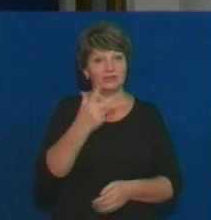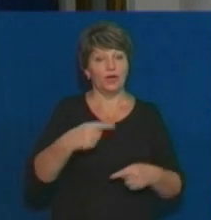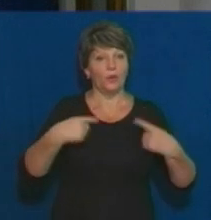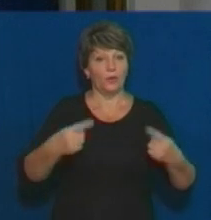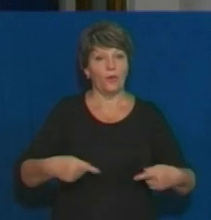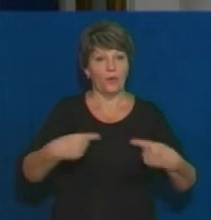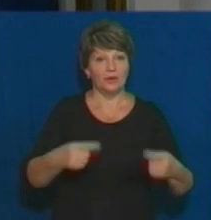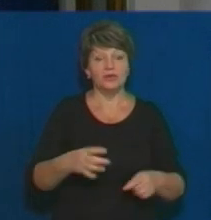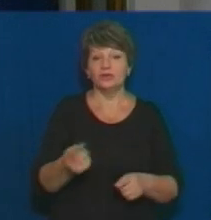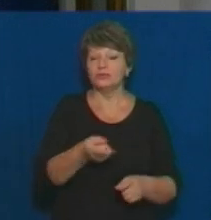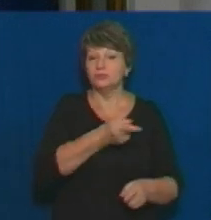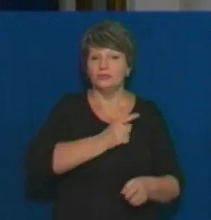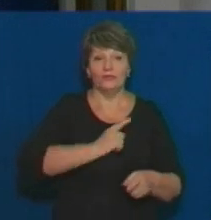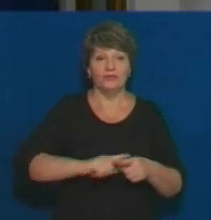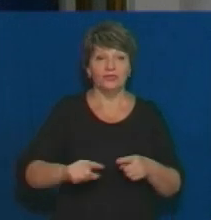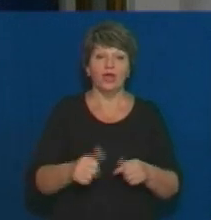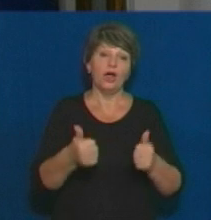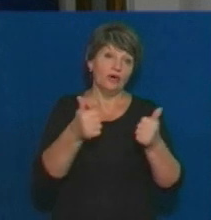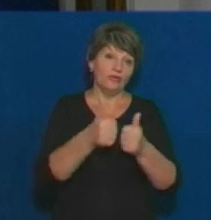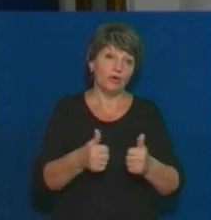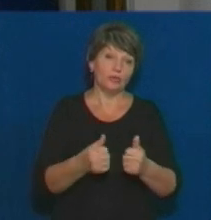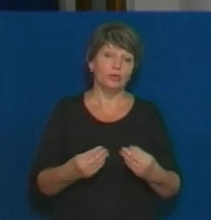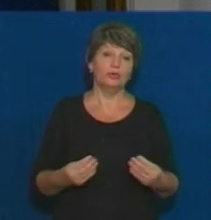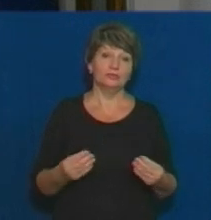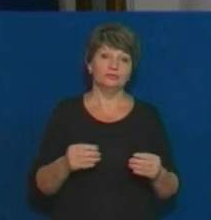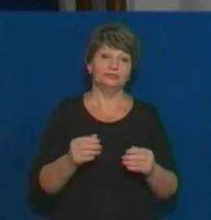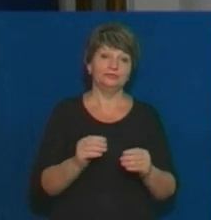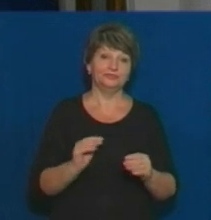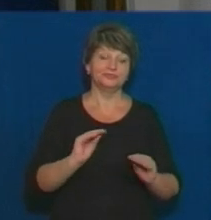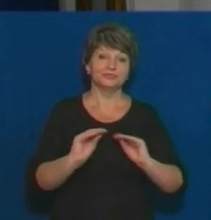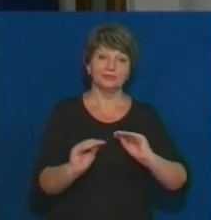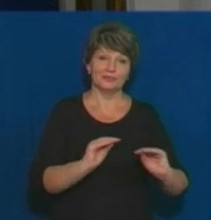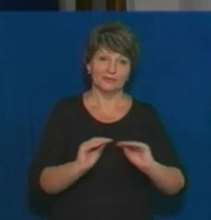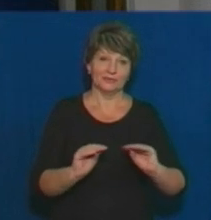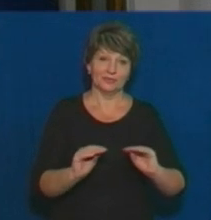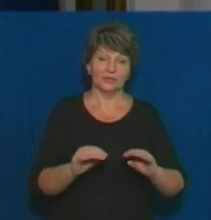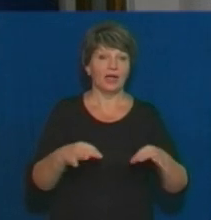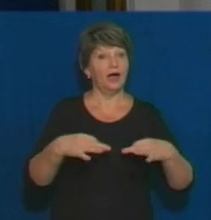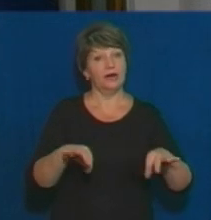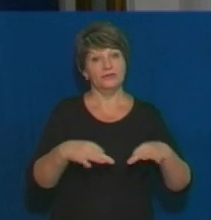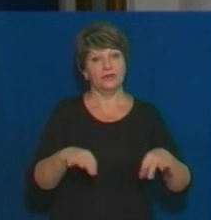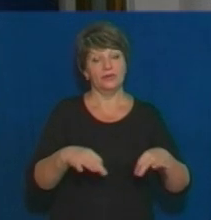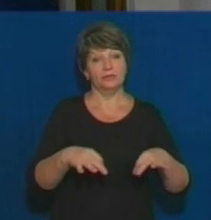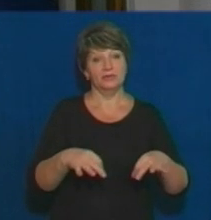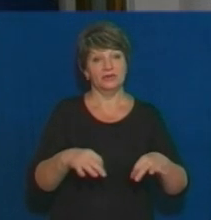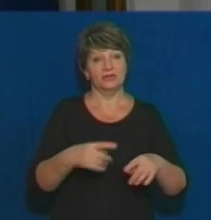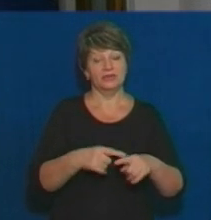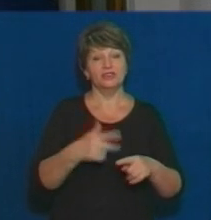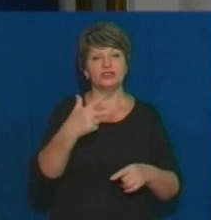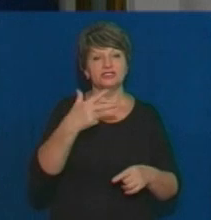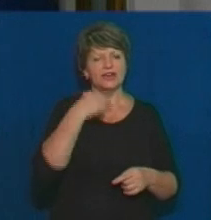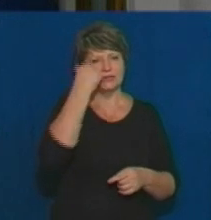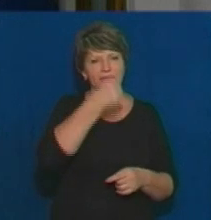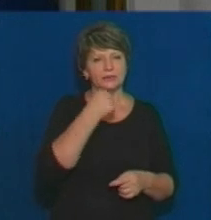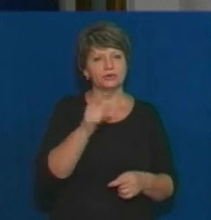швидкісна. Ну і, звичайно, форму ми не дали їй, форму автомобілів гоночних 30-х років,